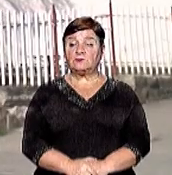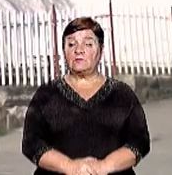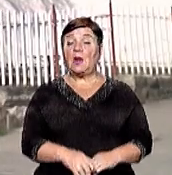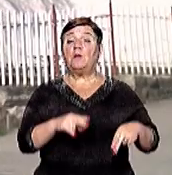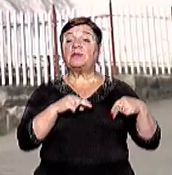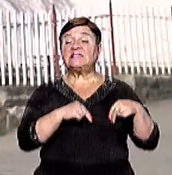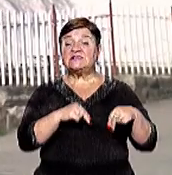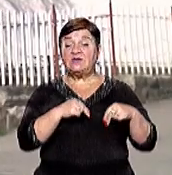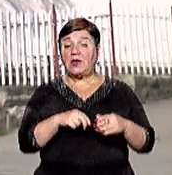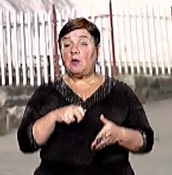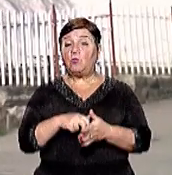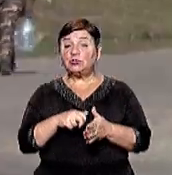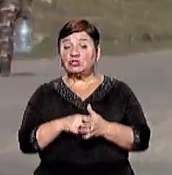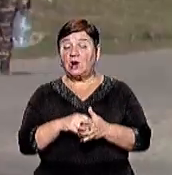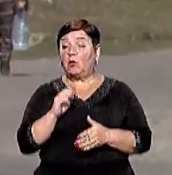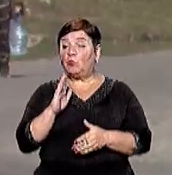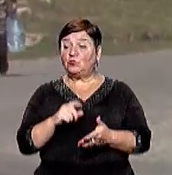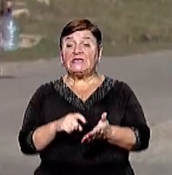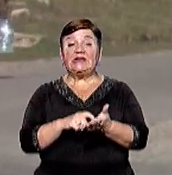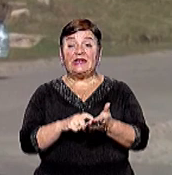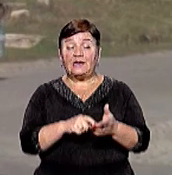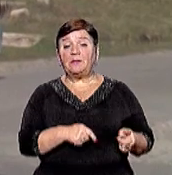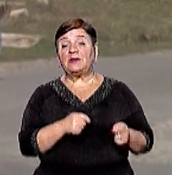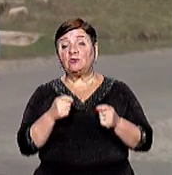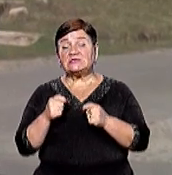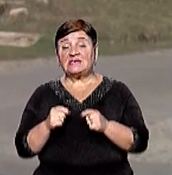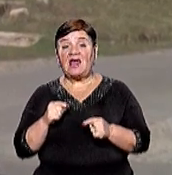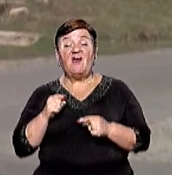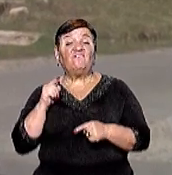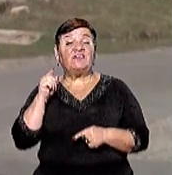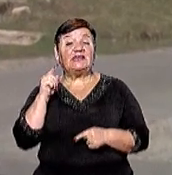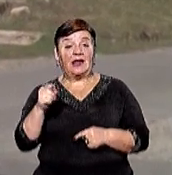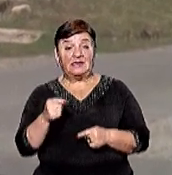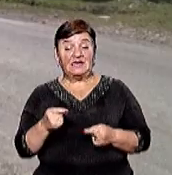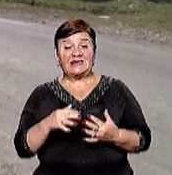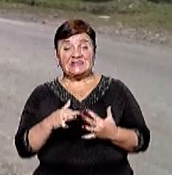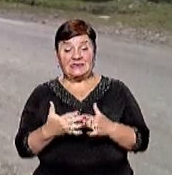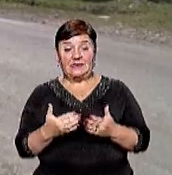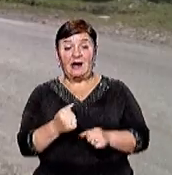Працівники «Укорпошти» доставлятимуть ліки для жителів віддалених сіл, де немає аптек